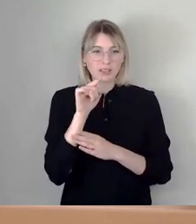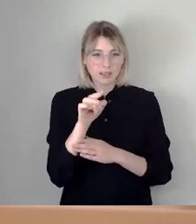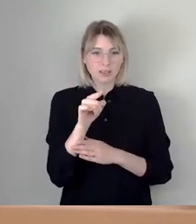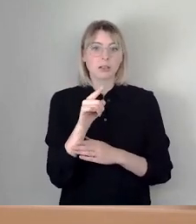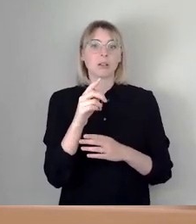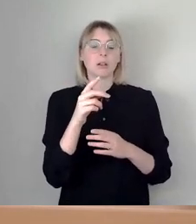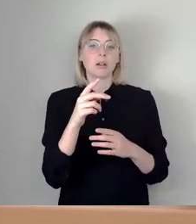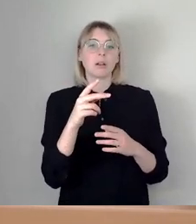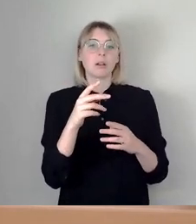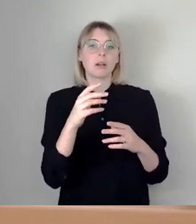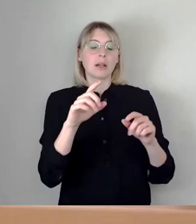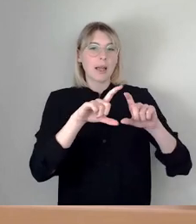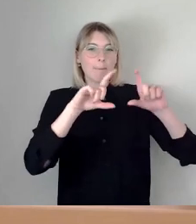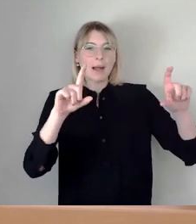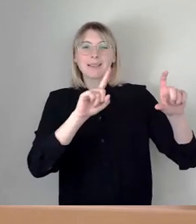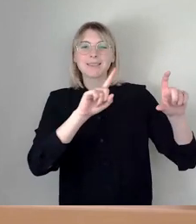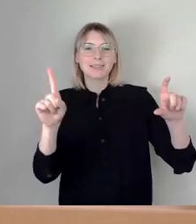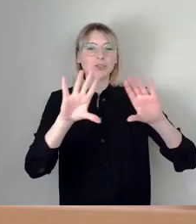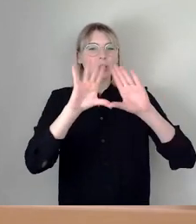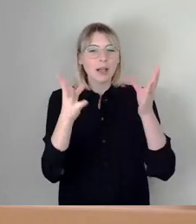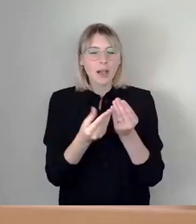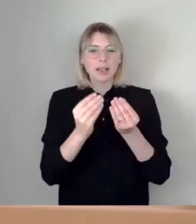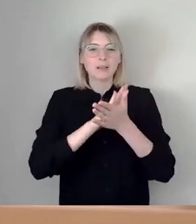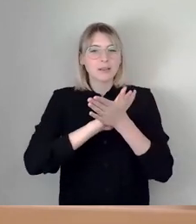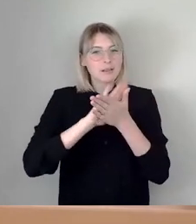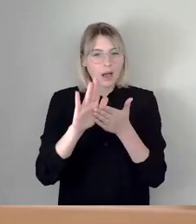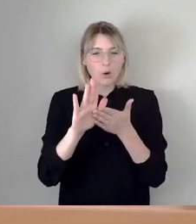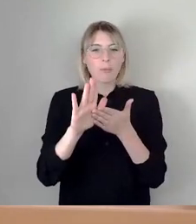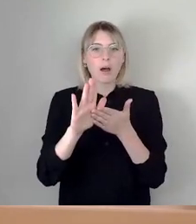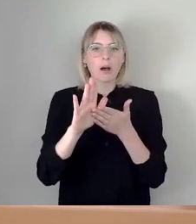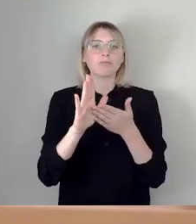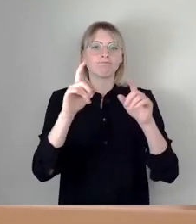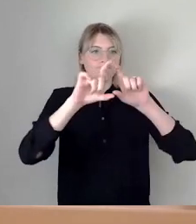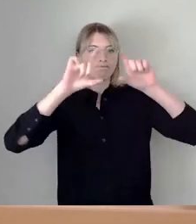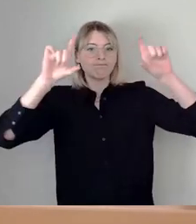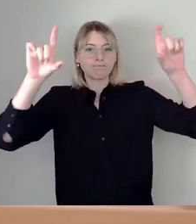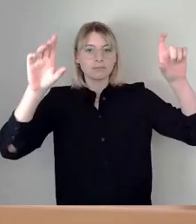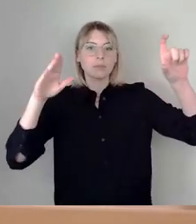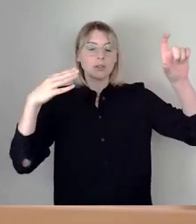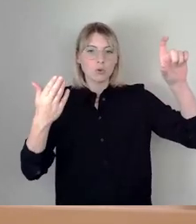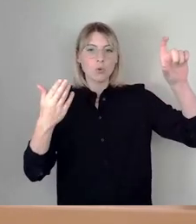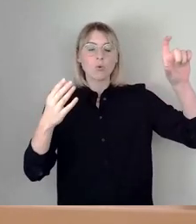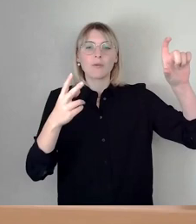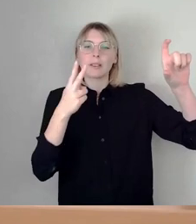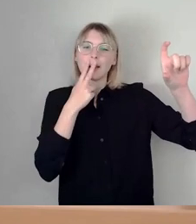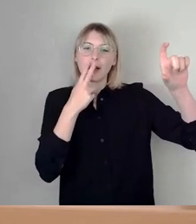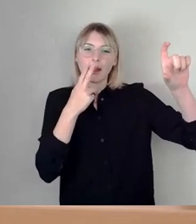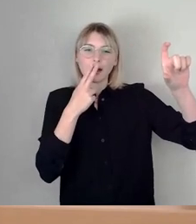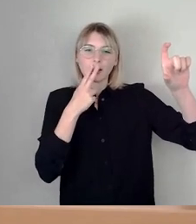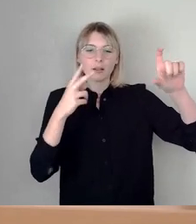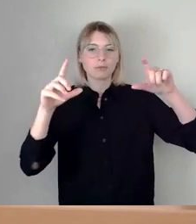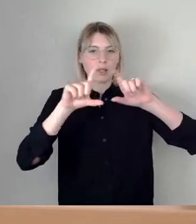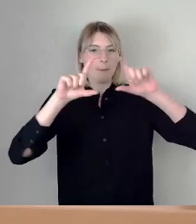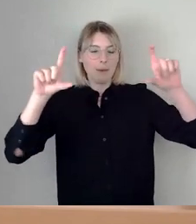ist dieser Hashtag, in den sozialen Medien noch um eine stadtweit getragene Zigarettenkampagne erweitert. Das beruht auch auf